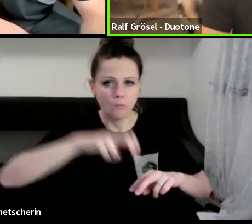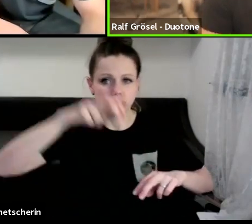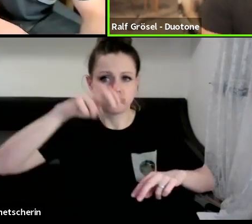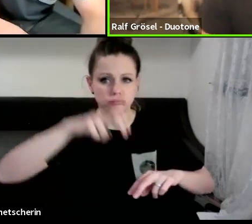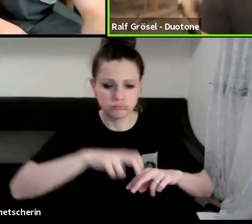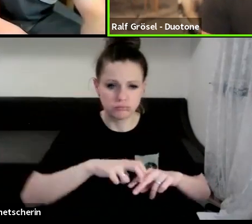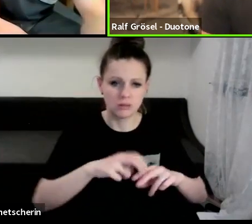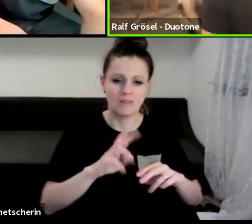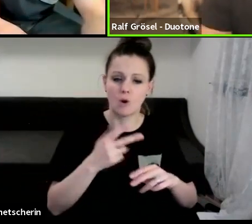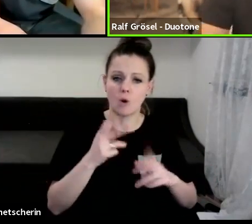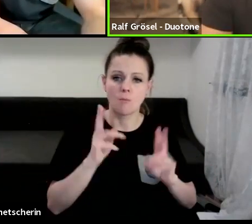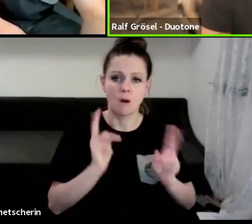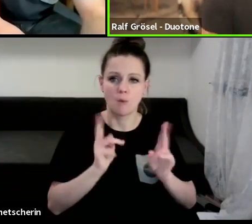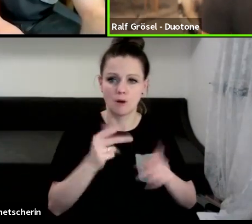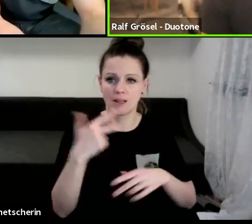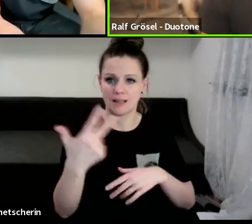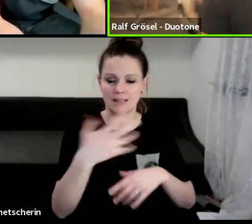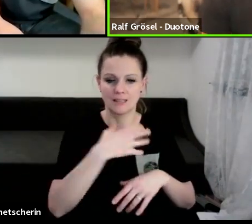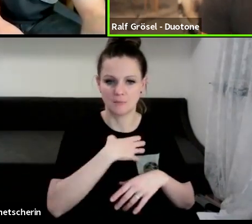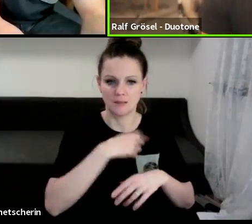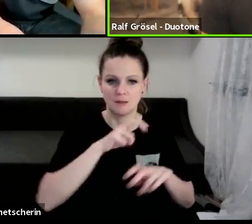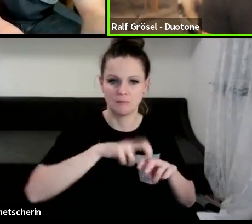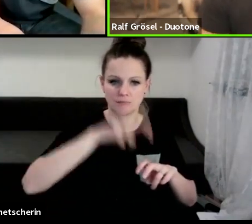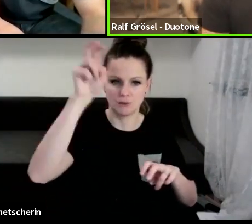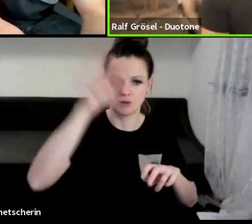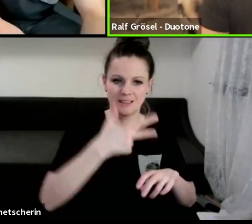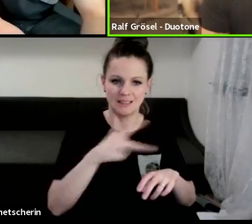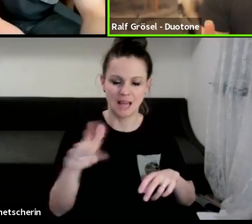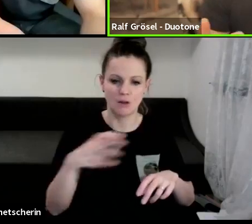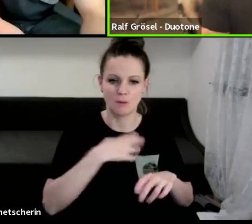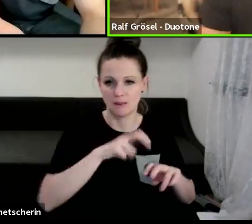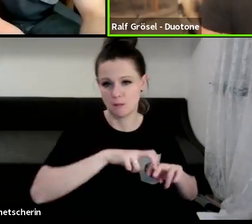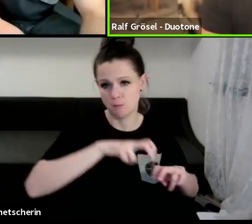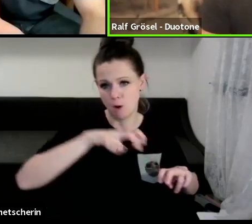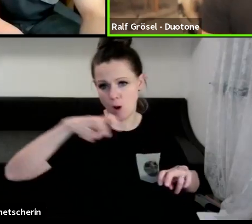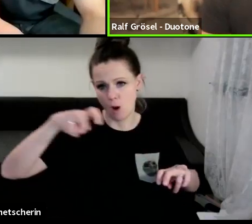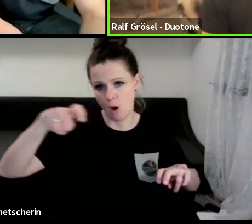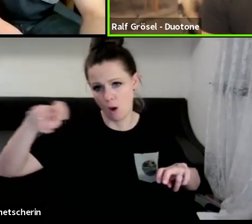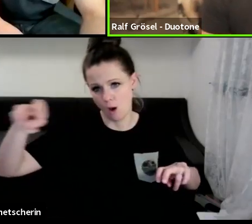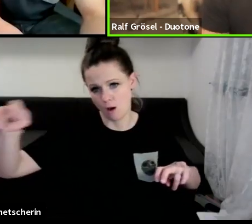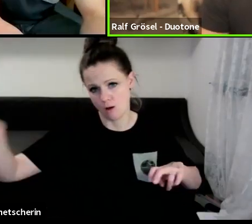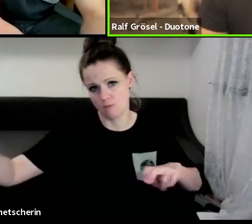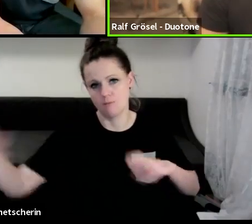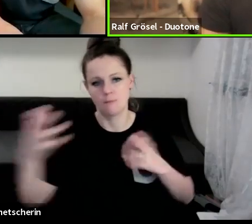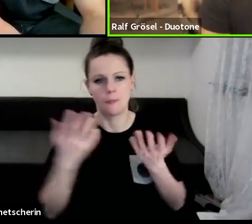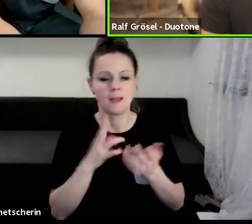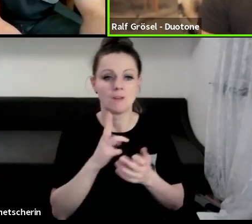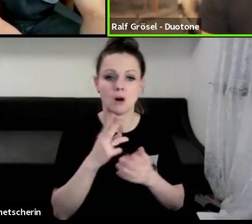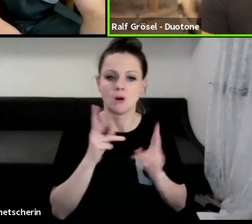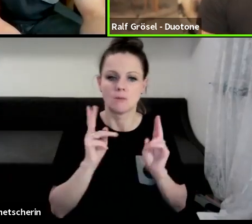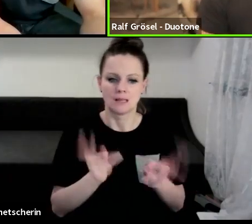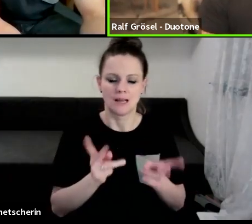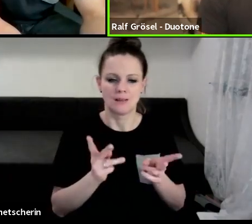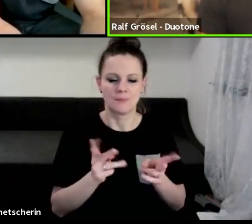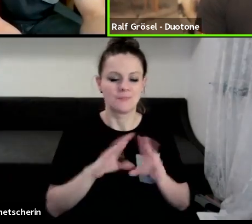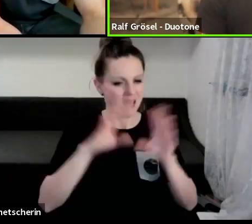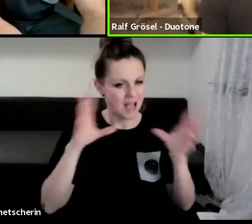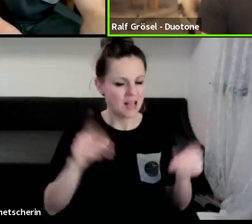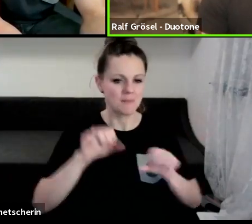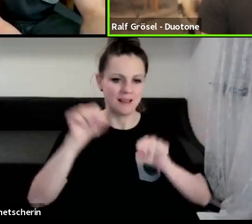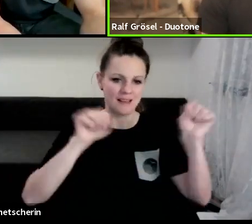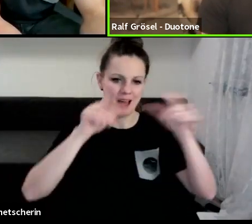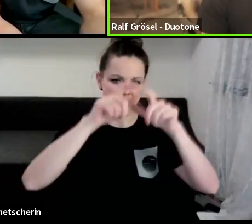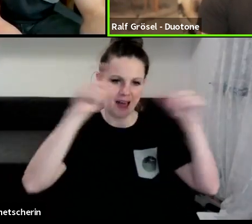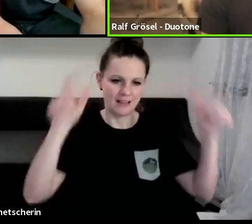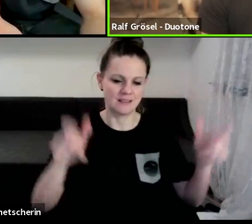eigentlich 30 Meter hoch springt, warum man 300 Meter weit springt. Es ist grundsätzlich so, dass die Kites abhängig davon,